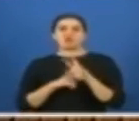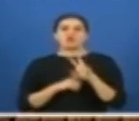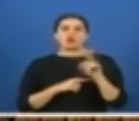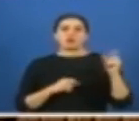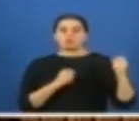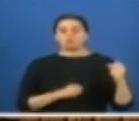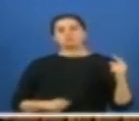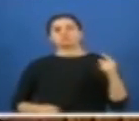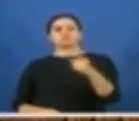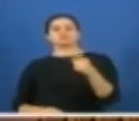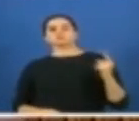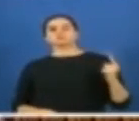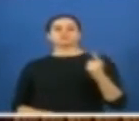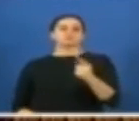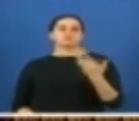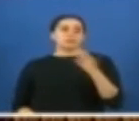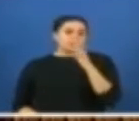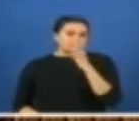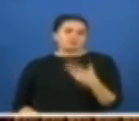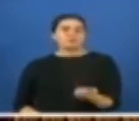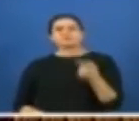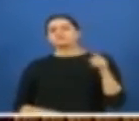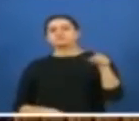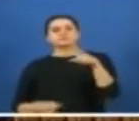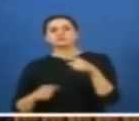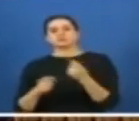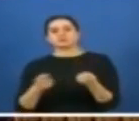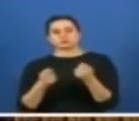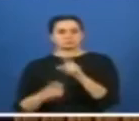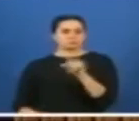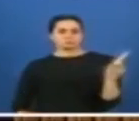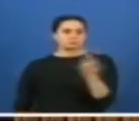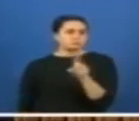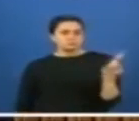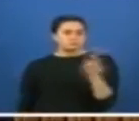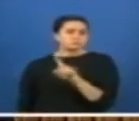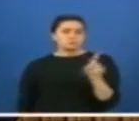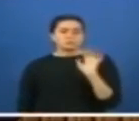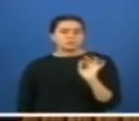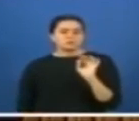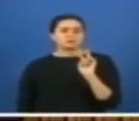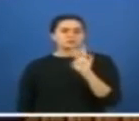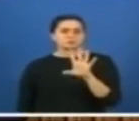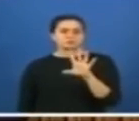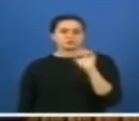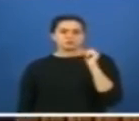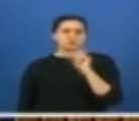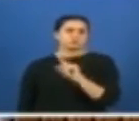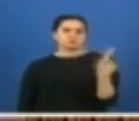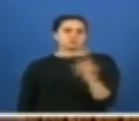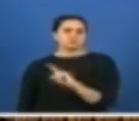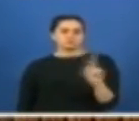ama Gebze'de veya Dilovası'nda, Körfez'de çalışıyor. Bu köprüden gidip gelecek. O da yirmi beş gün gidip gelecek.